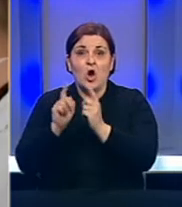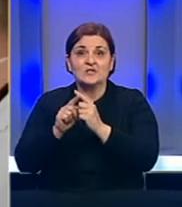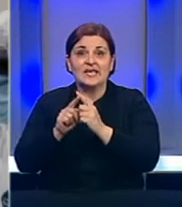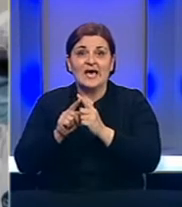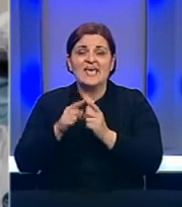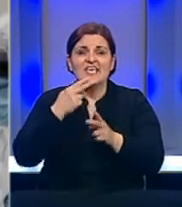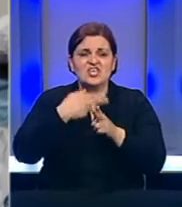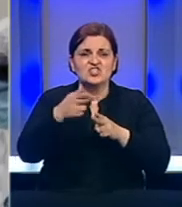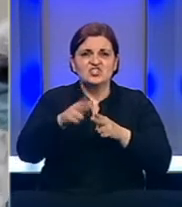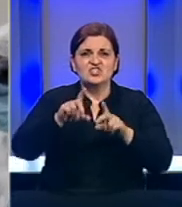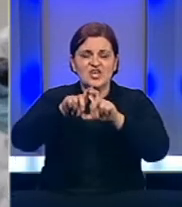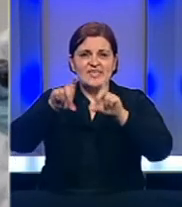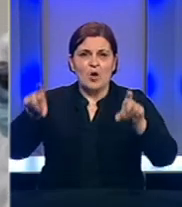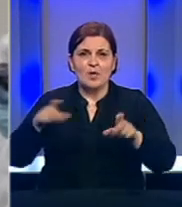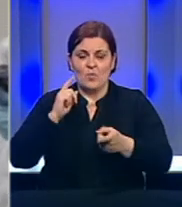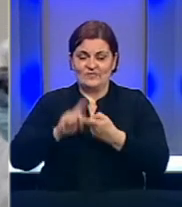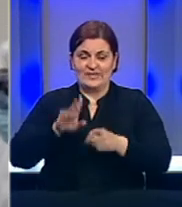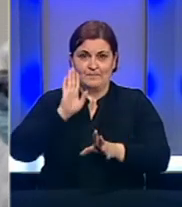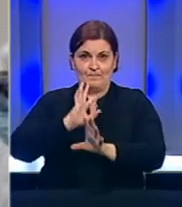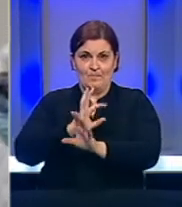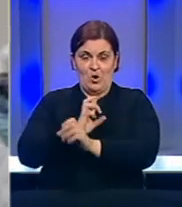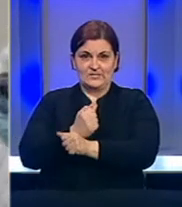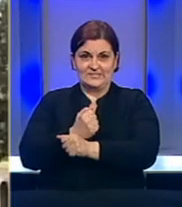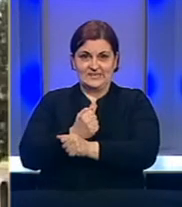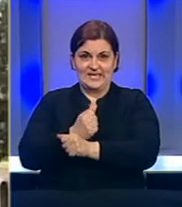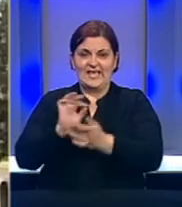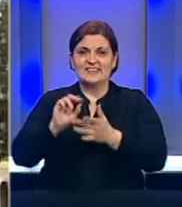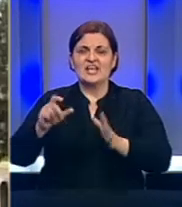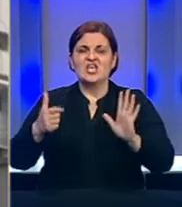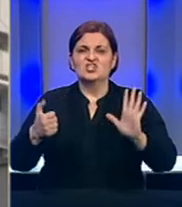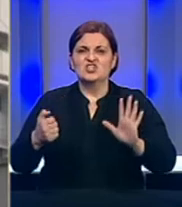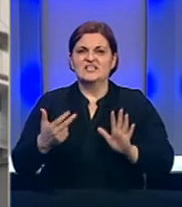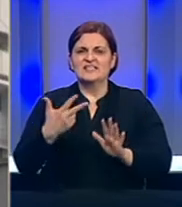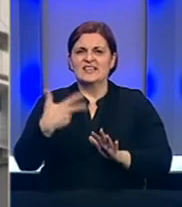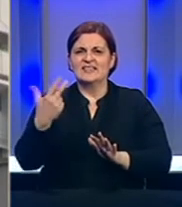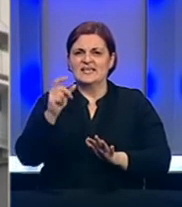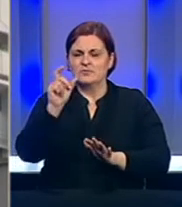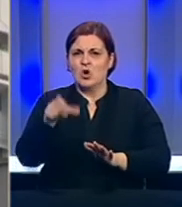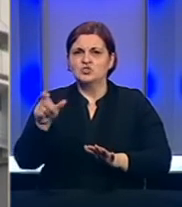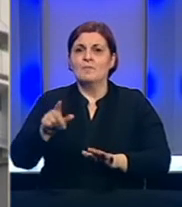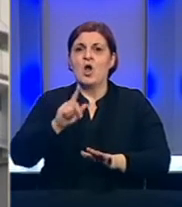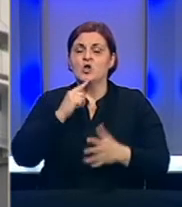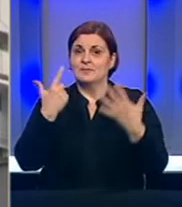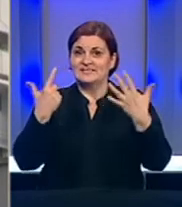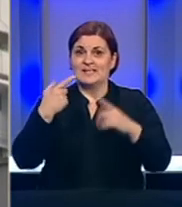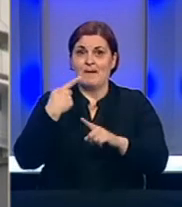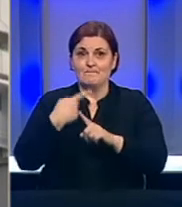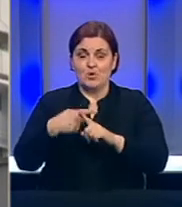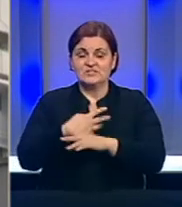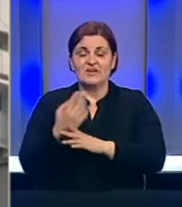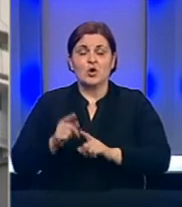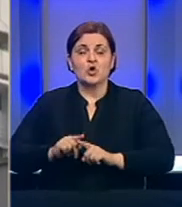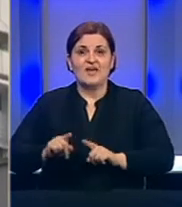dezinfekcija objekata. U Federaciji Bosne i Hercegovine testirana su 603 uzorka, od kojih je 7 pozitivno na